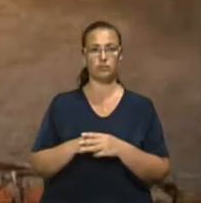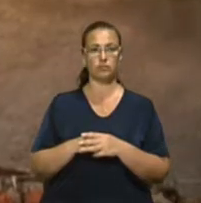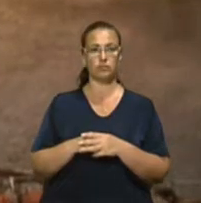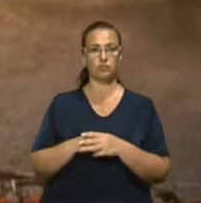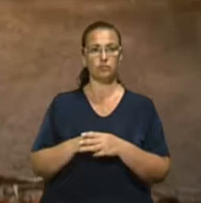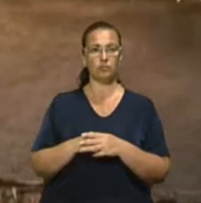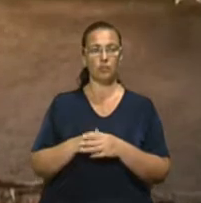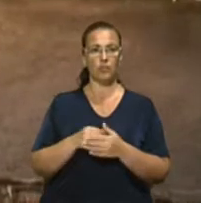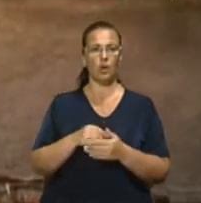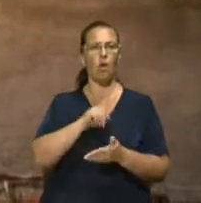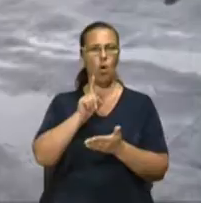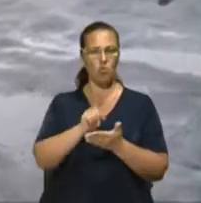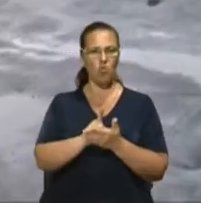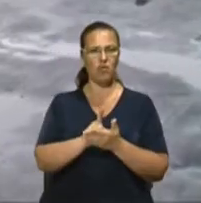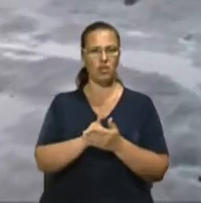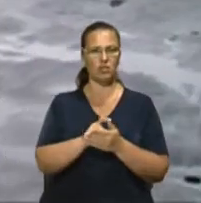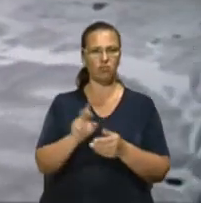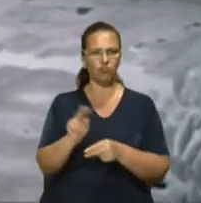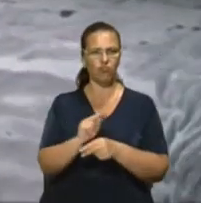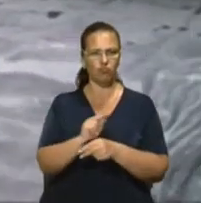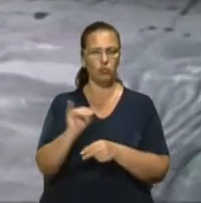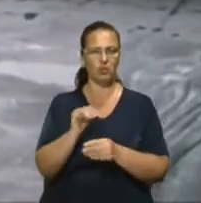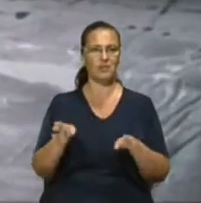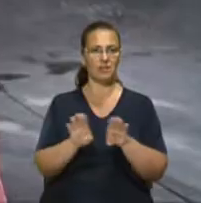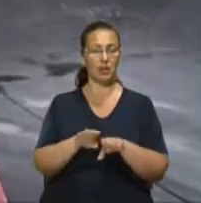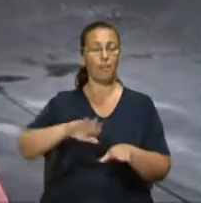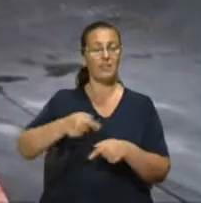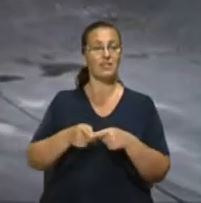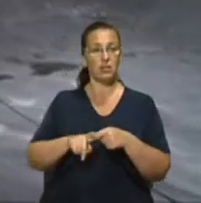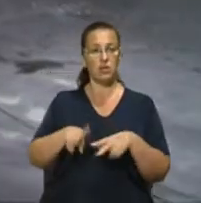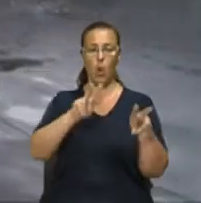Маємо упорядкувати їх і закрити. Після цього обстежують дах.